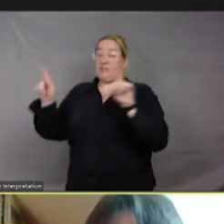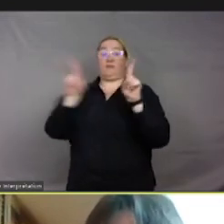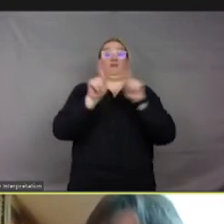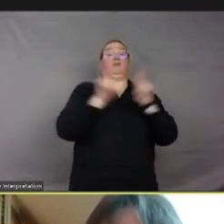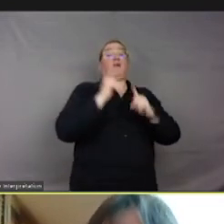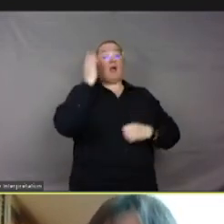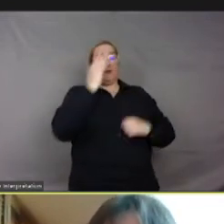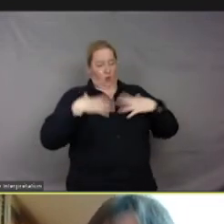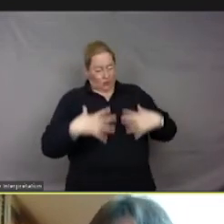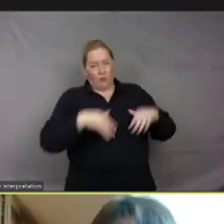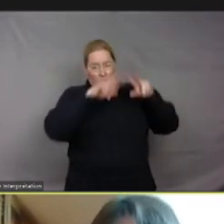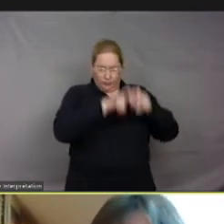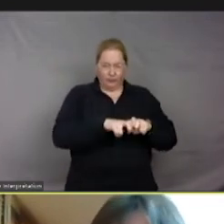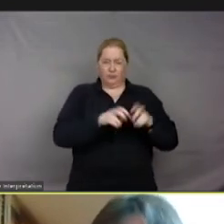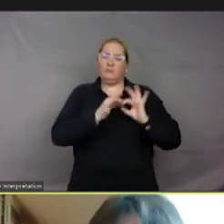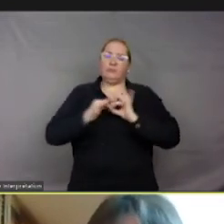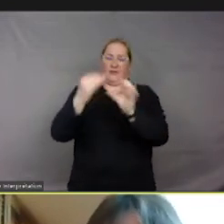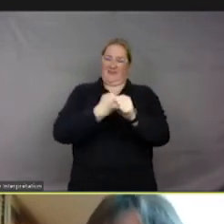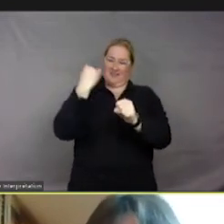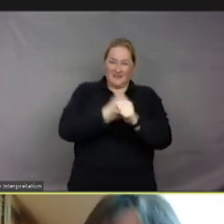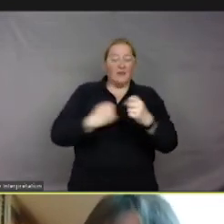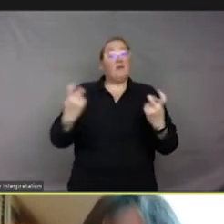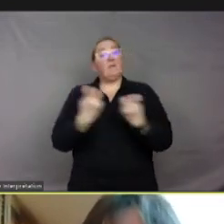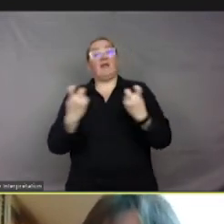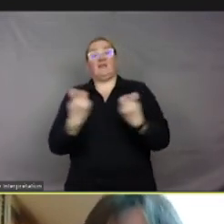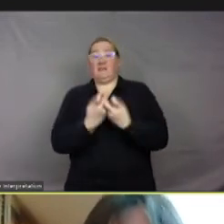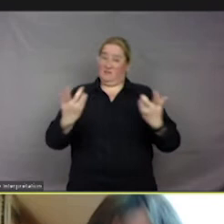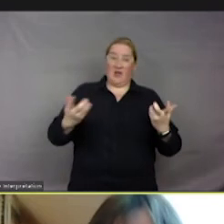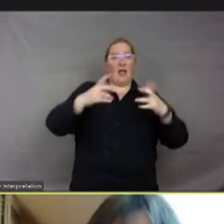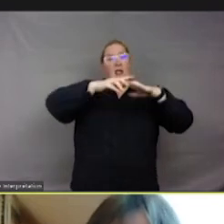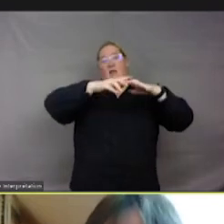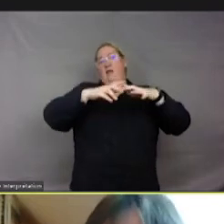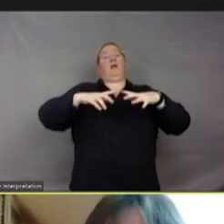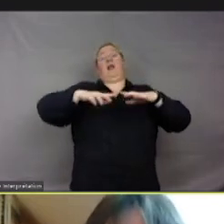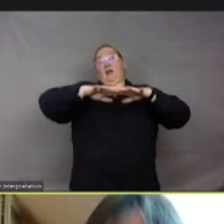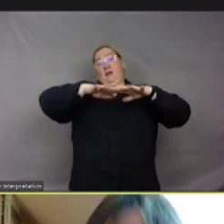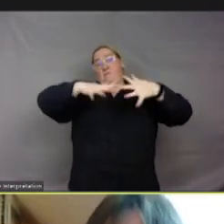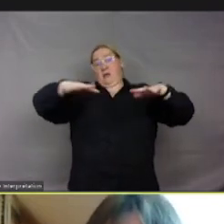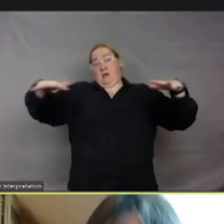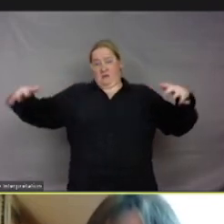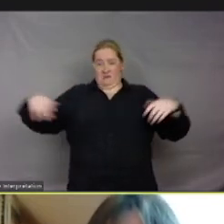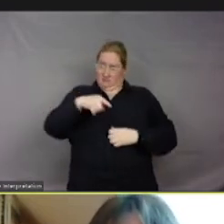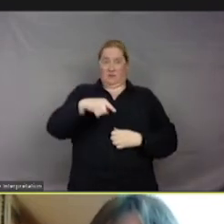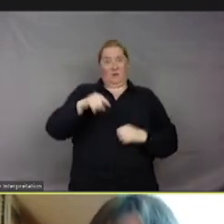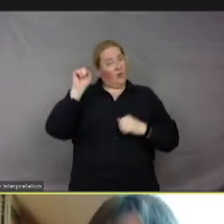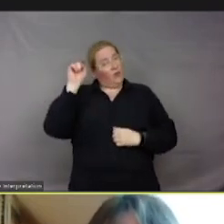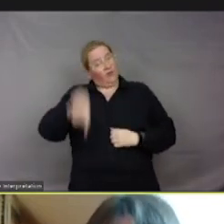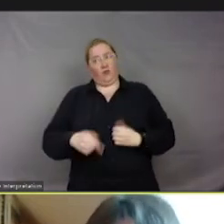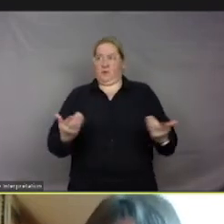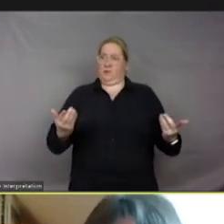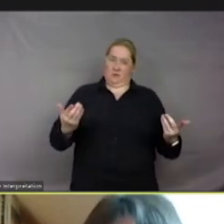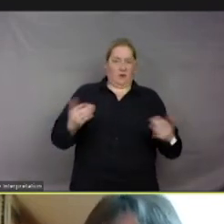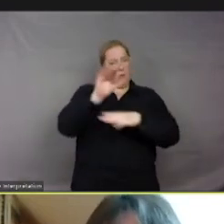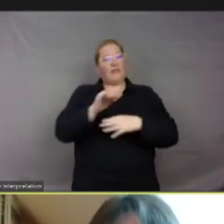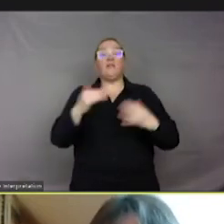faune et la flore, protéger les mers. Je vous rappelle que la France est l'un des territoires qui a le plus de frontières